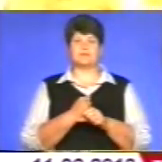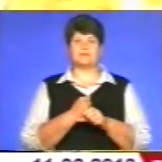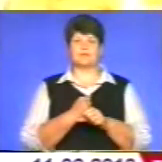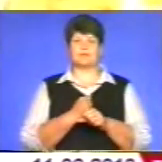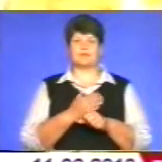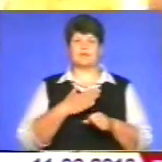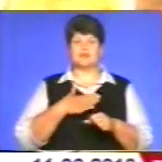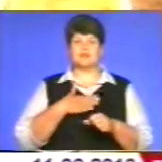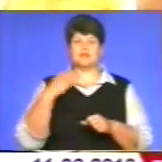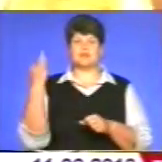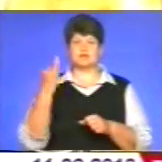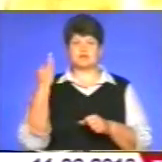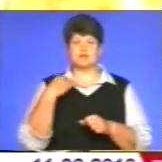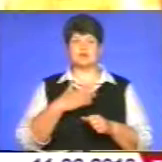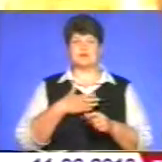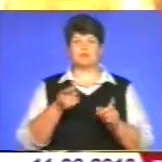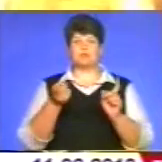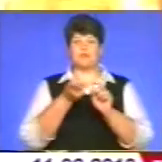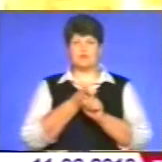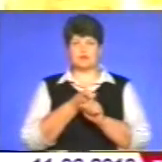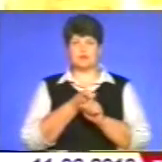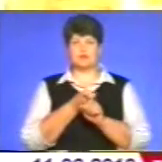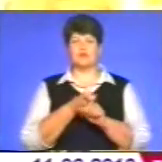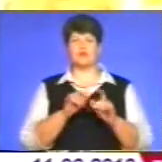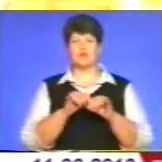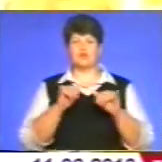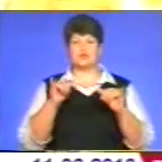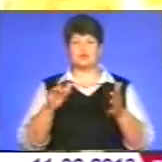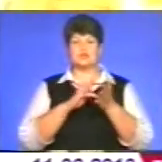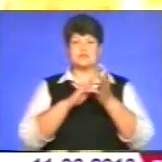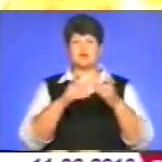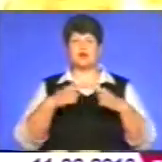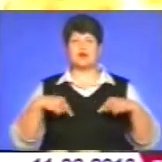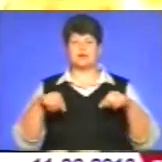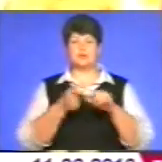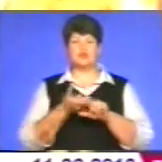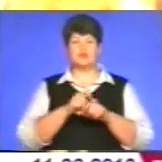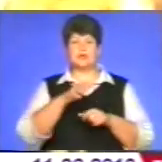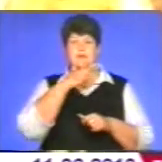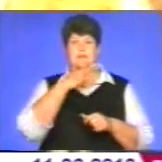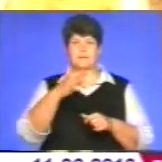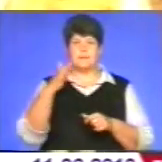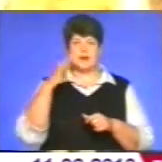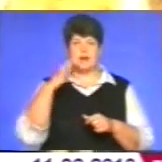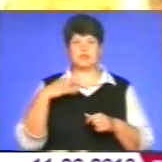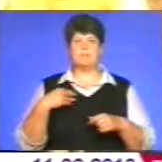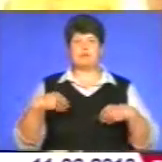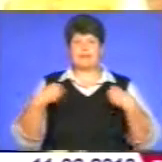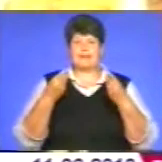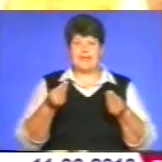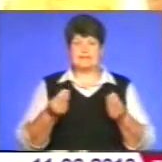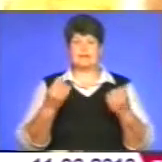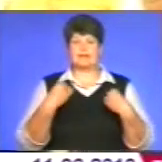Наша історія нас пов'язує, розвиток туристичної галузі може нам дуже багато принести і дати,